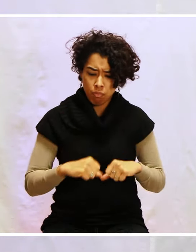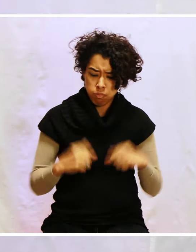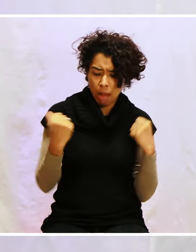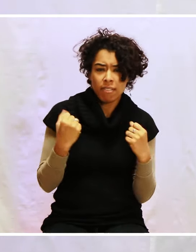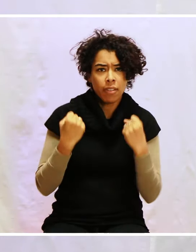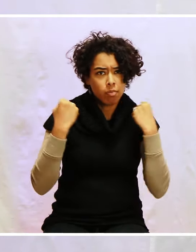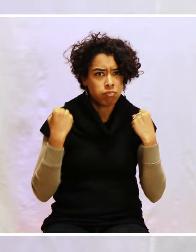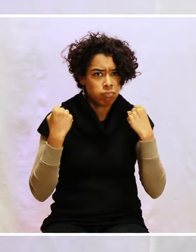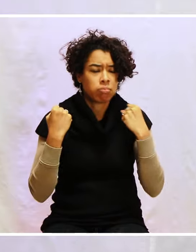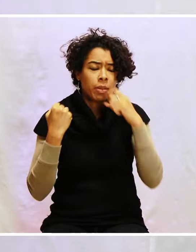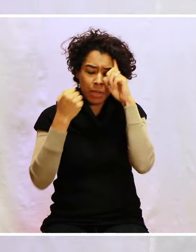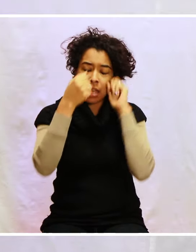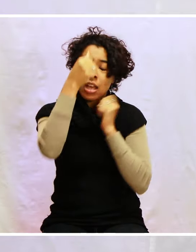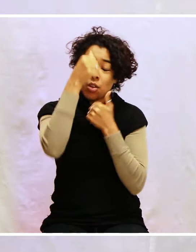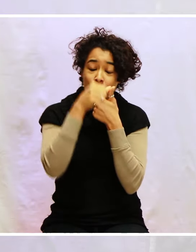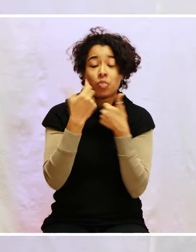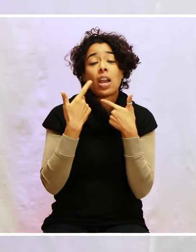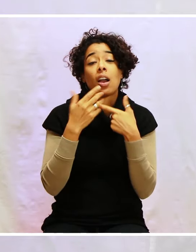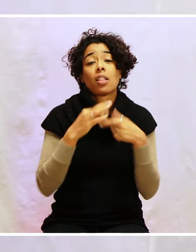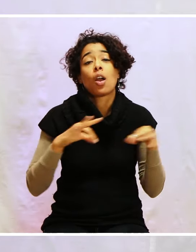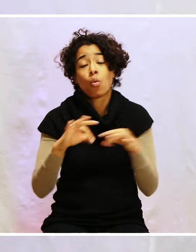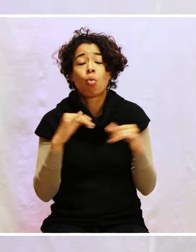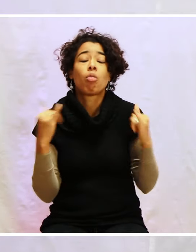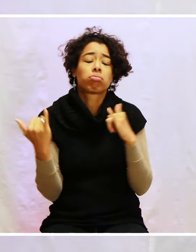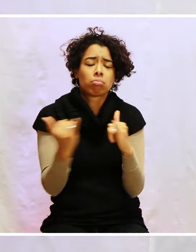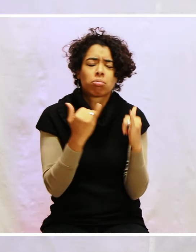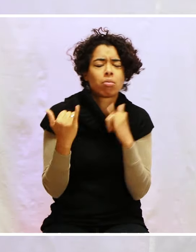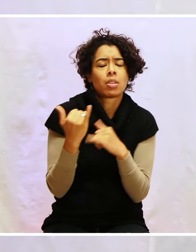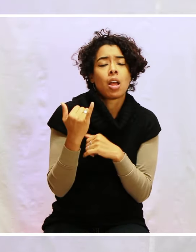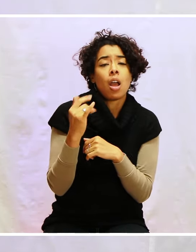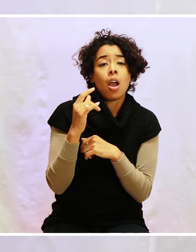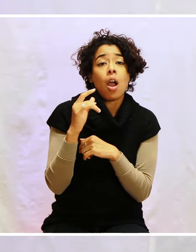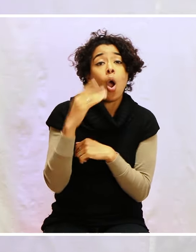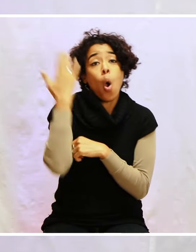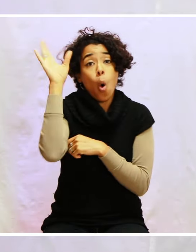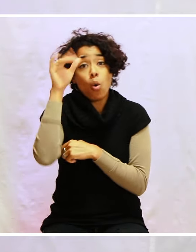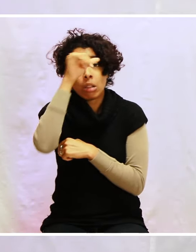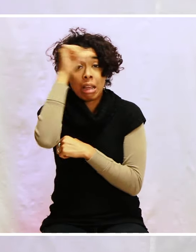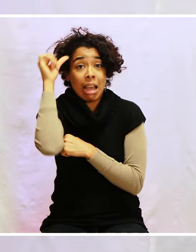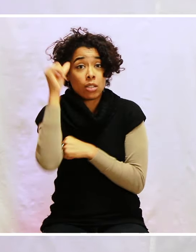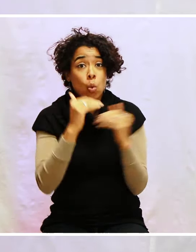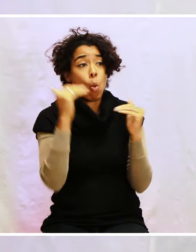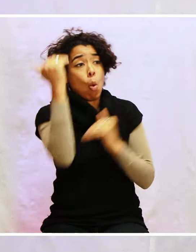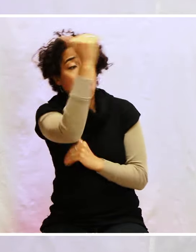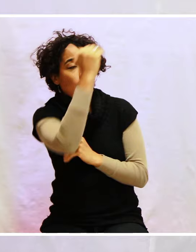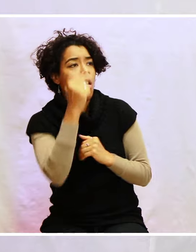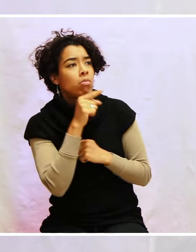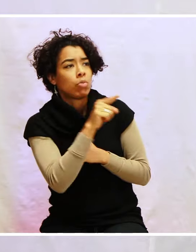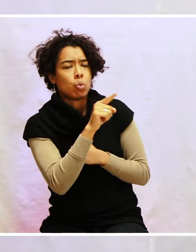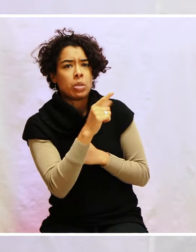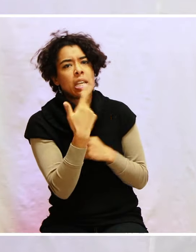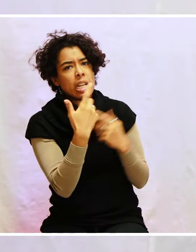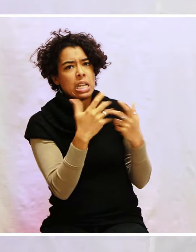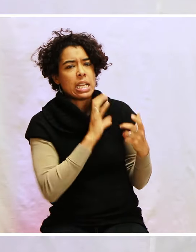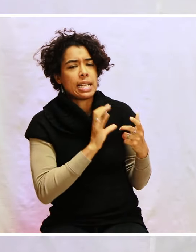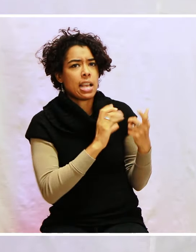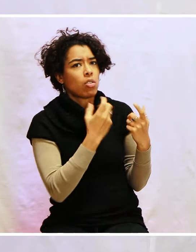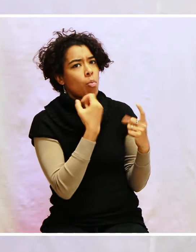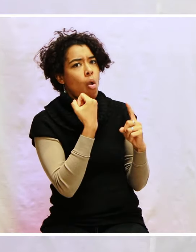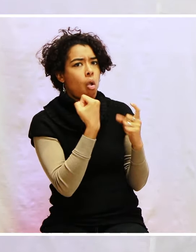Et donc, je me rappelle qu'une fois, j'étais dans la cour, et puis, il y a un autre grand qui vient et qui veut, eh bien, me chercher des problèmes.